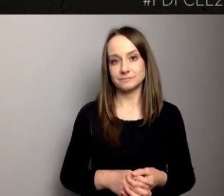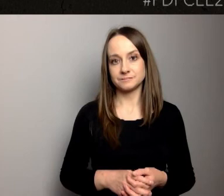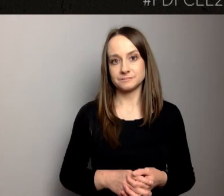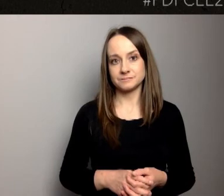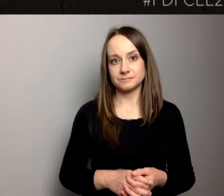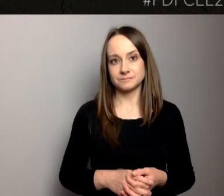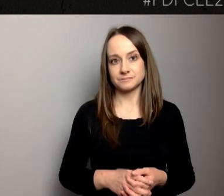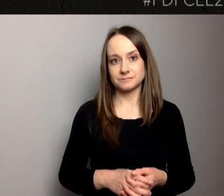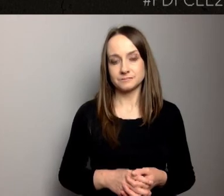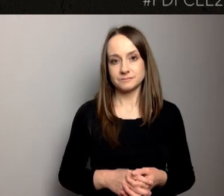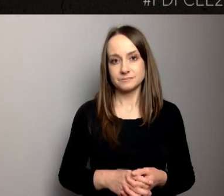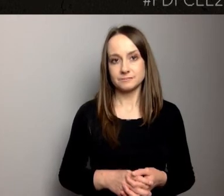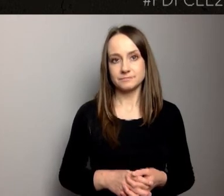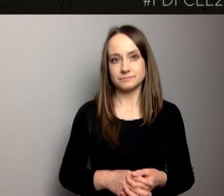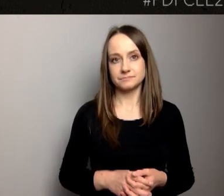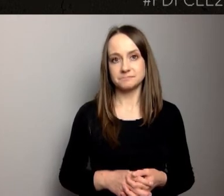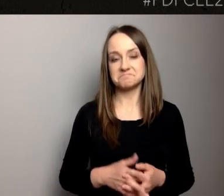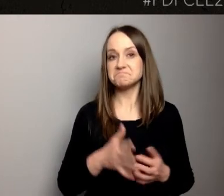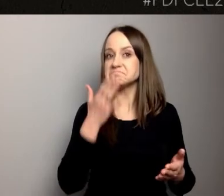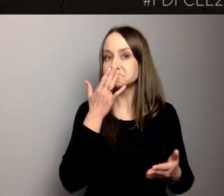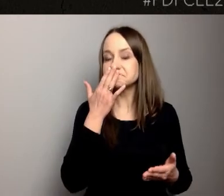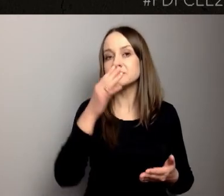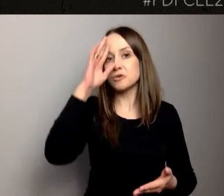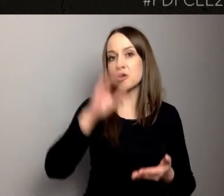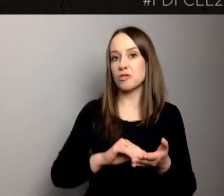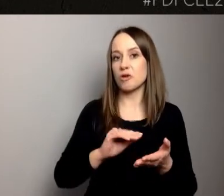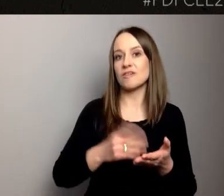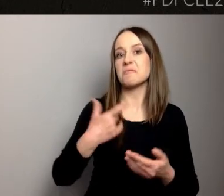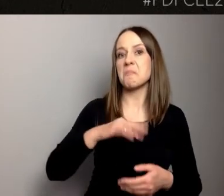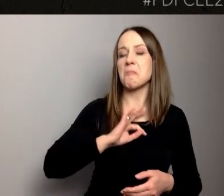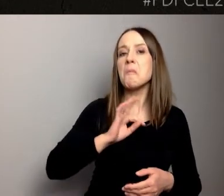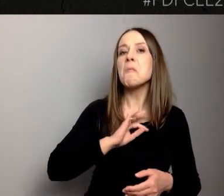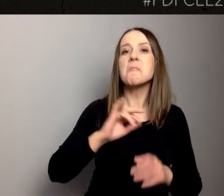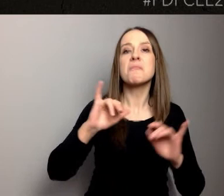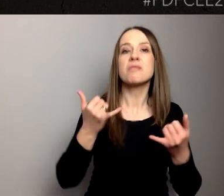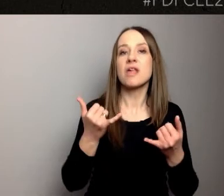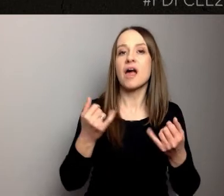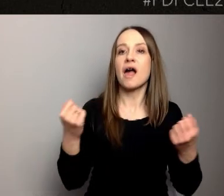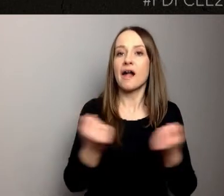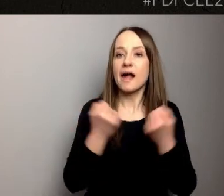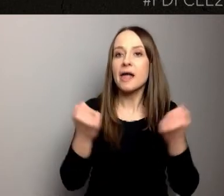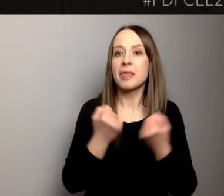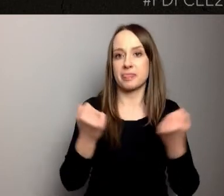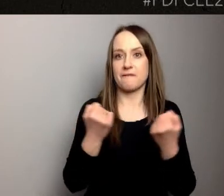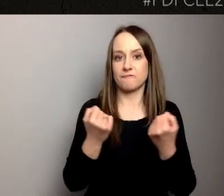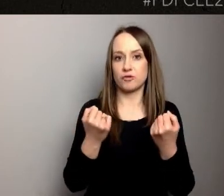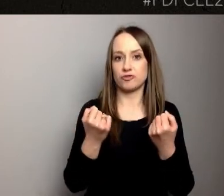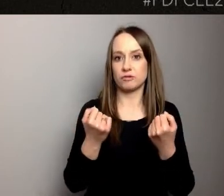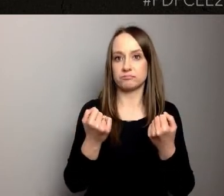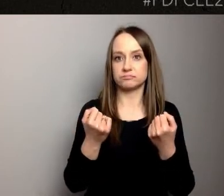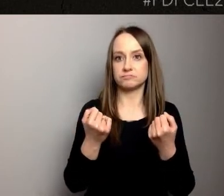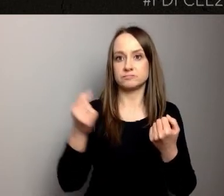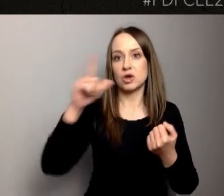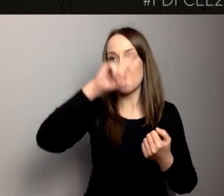Moje doświadczenia związane właśnie z aktywnością mieszkańców w mieście